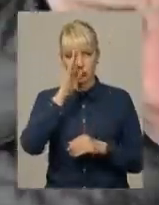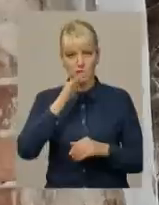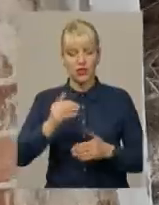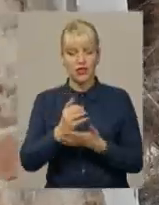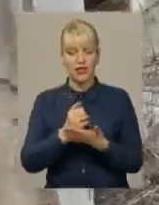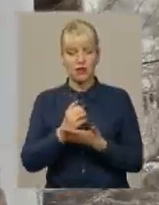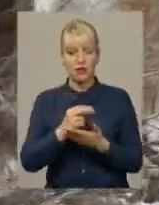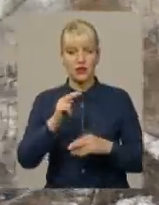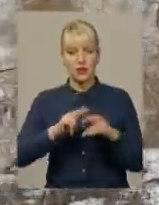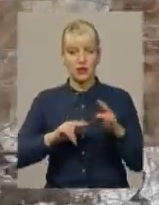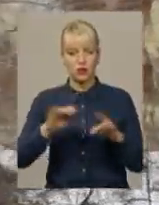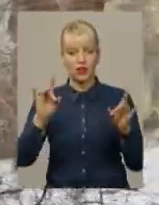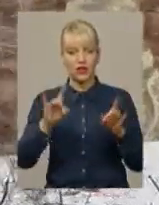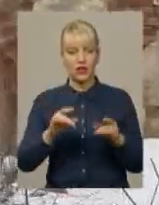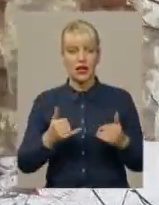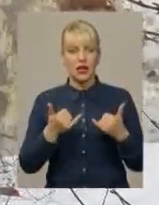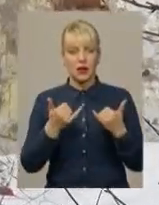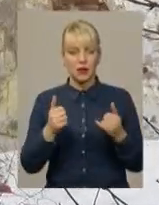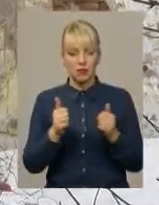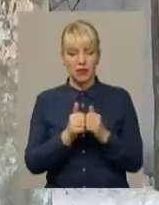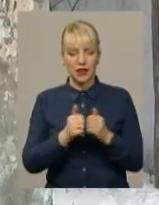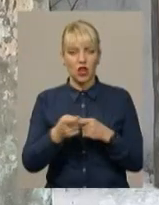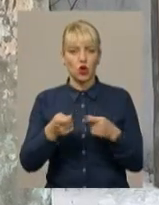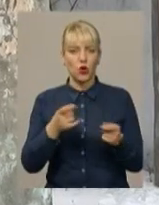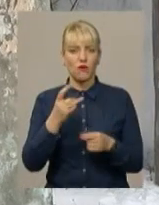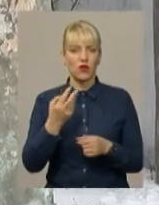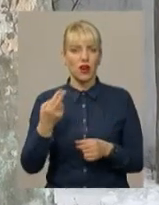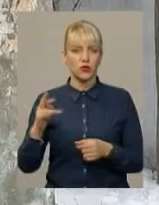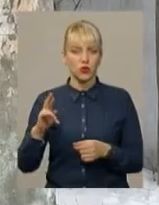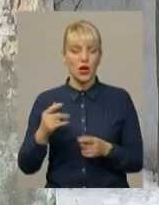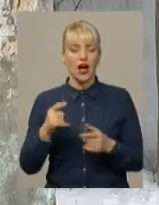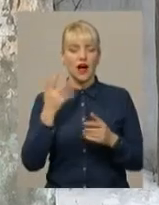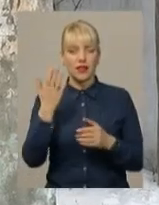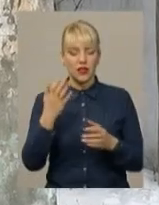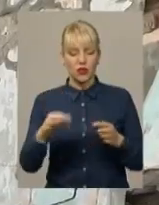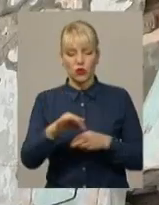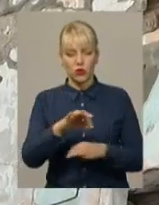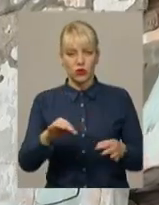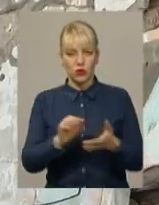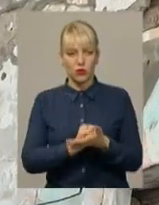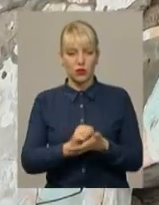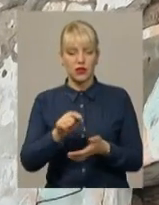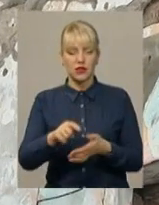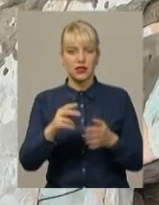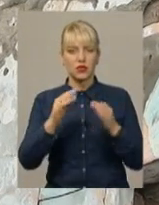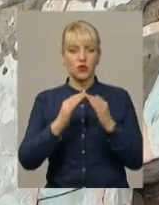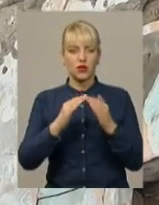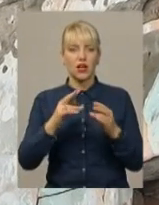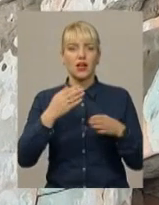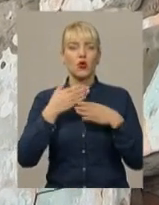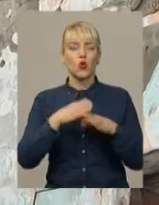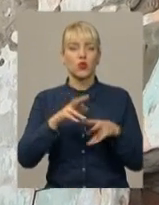будувати кафе поблизу колишнього гостинного двору або ж торгового ряду. На його ділянці оця споруда в документах звалася руїною. А в 2013